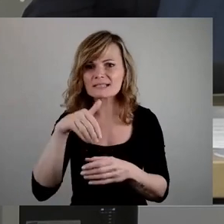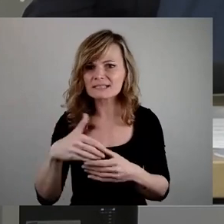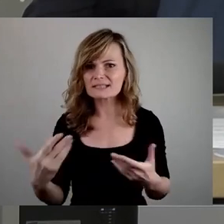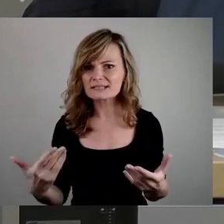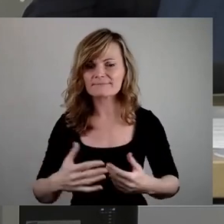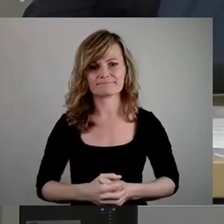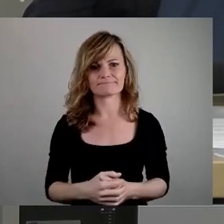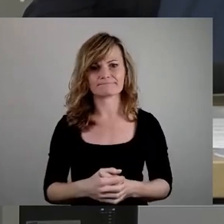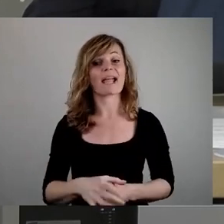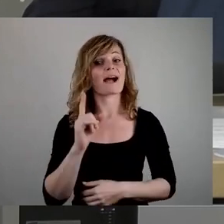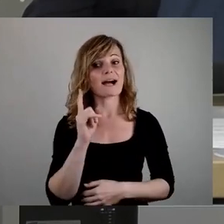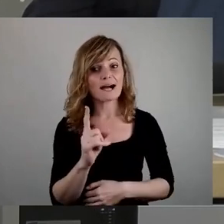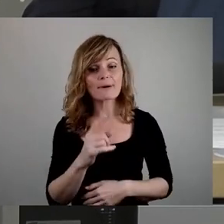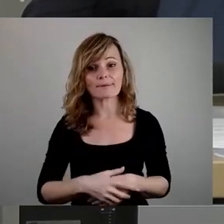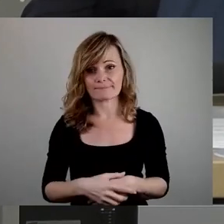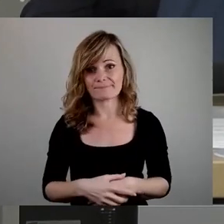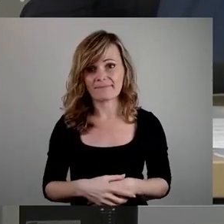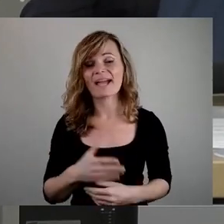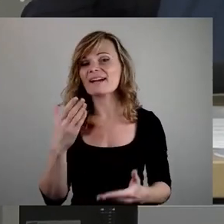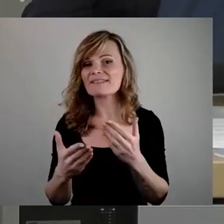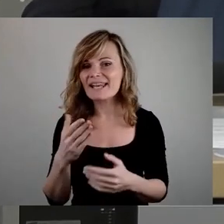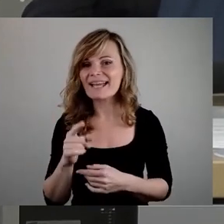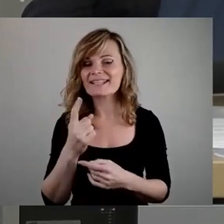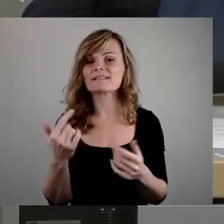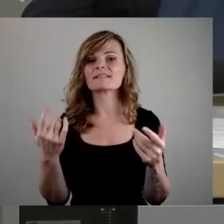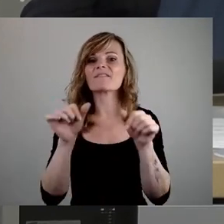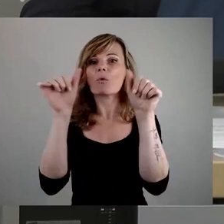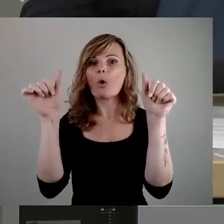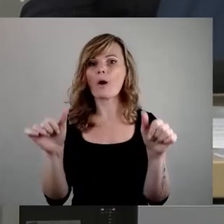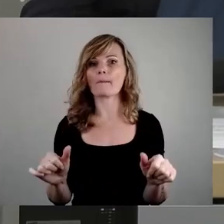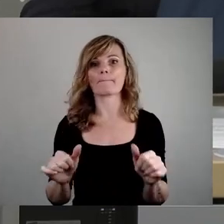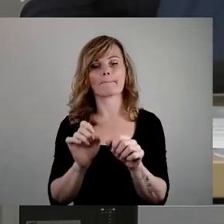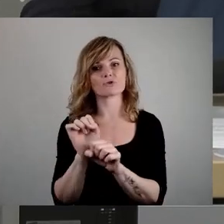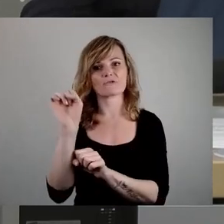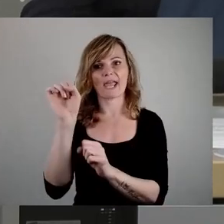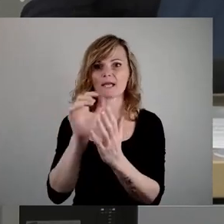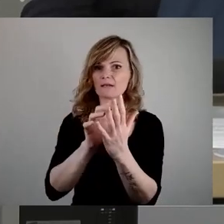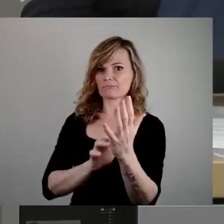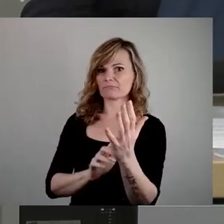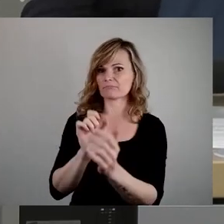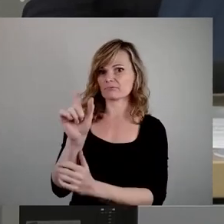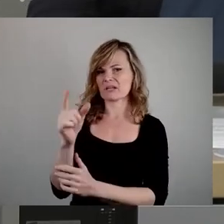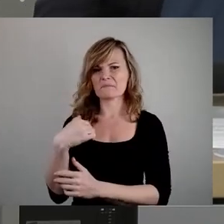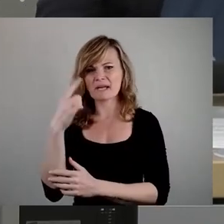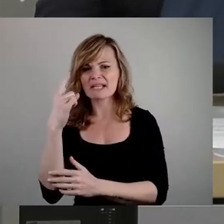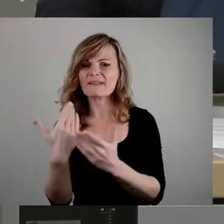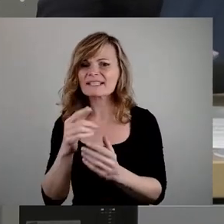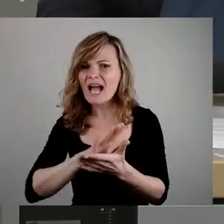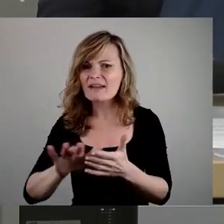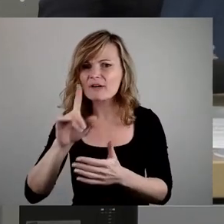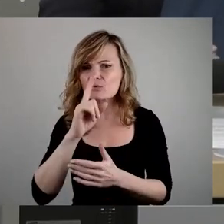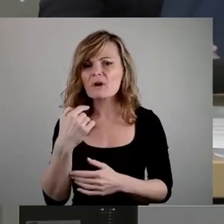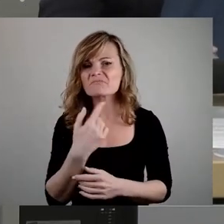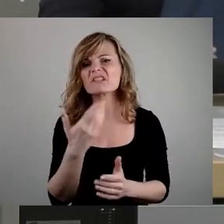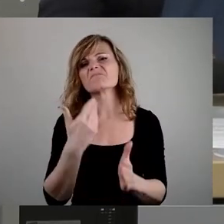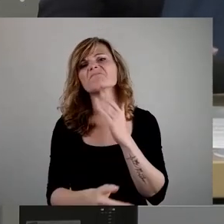Aber, vielleicht meinen Sie auch gar nicht diese förmliche Beschwerde. Vielleicht meinen Sie auch einfach die Unmutsäußerung, weil irgendjemandem